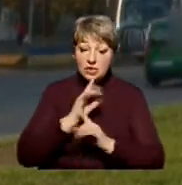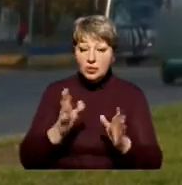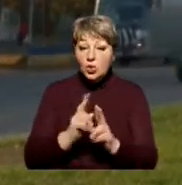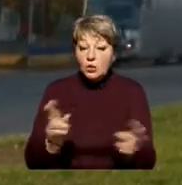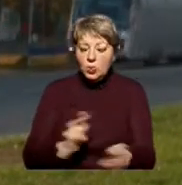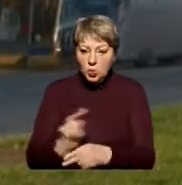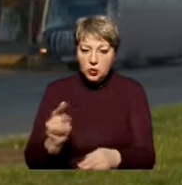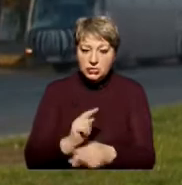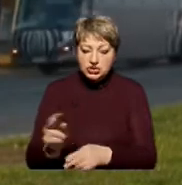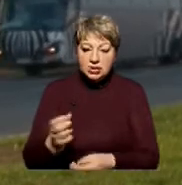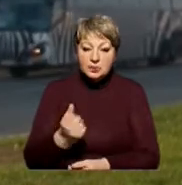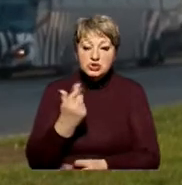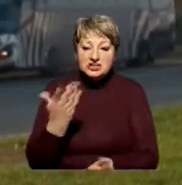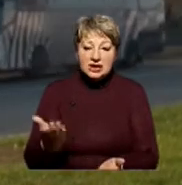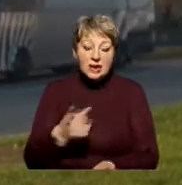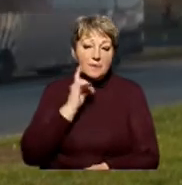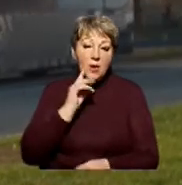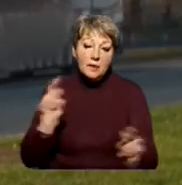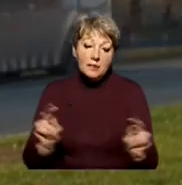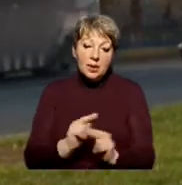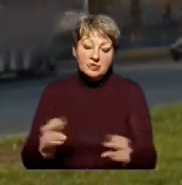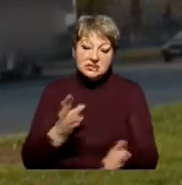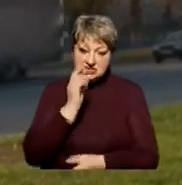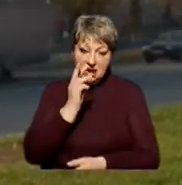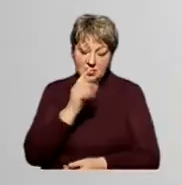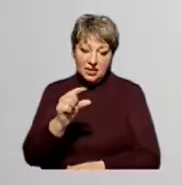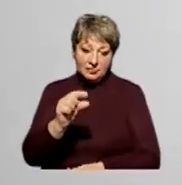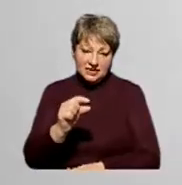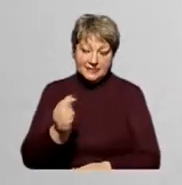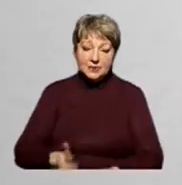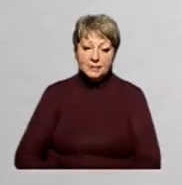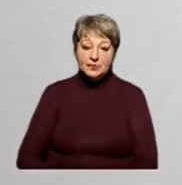кому вчити, оскільки в молодих педагогів зарплати низькі.